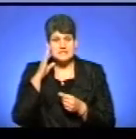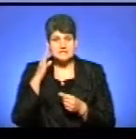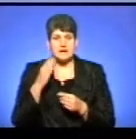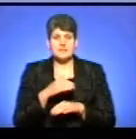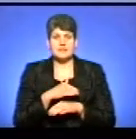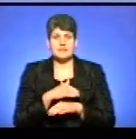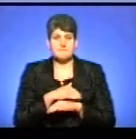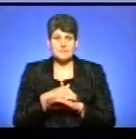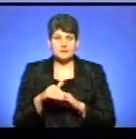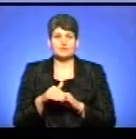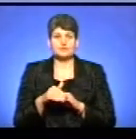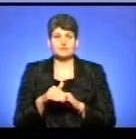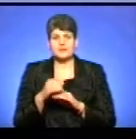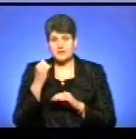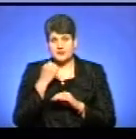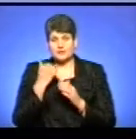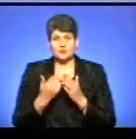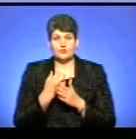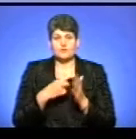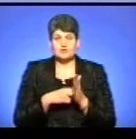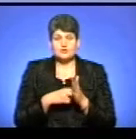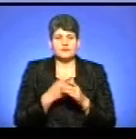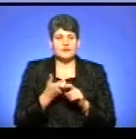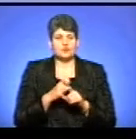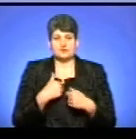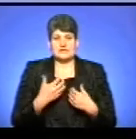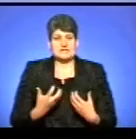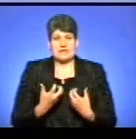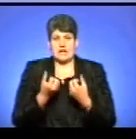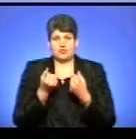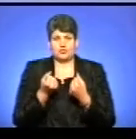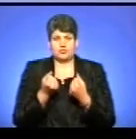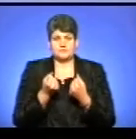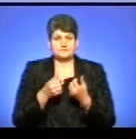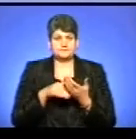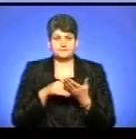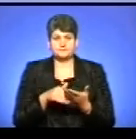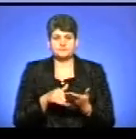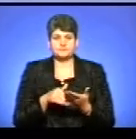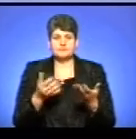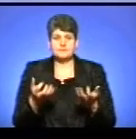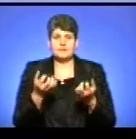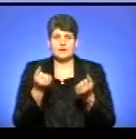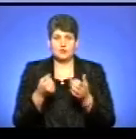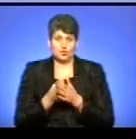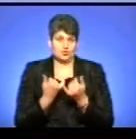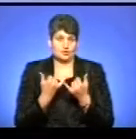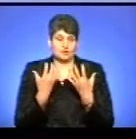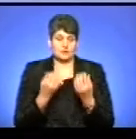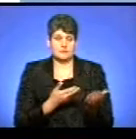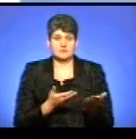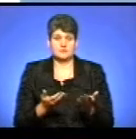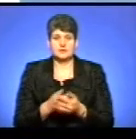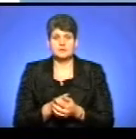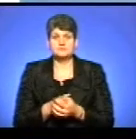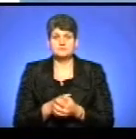на передову. І дякуємо новій пошті, вона дуже нас рятує, дуже виручає і підтримує до сьогоднішнього дня. Христина,